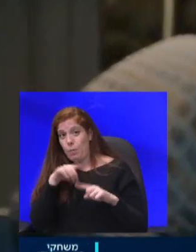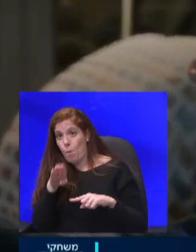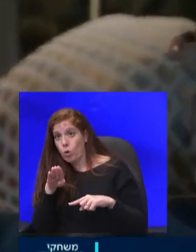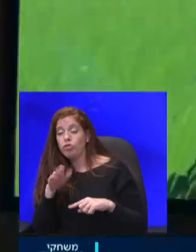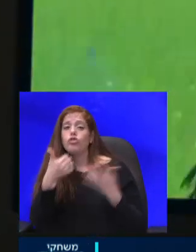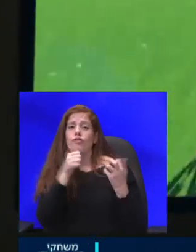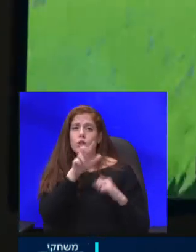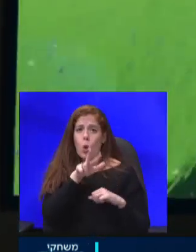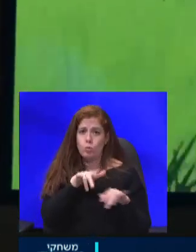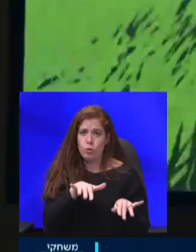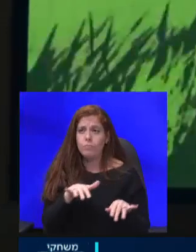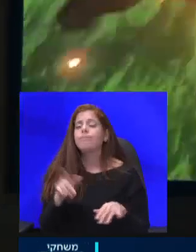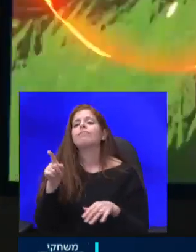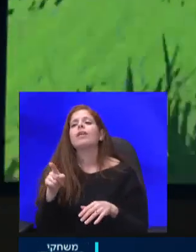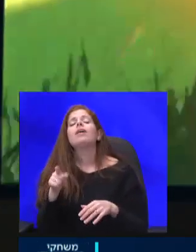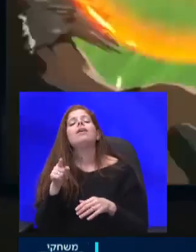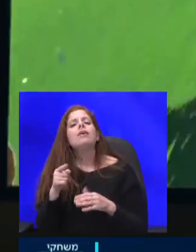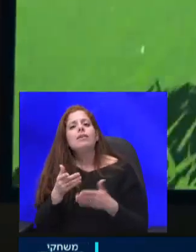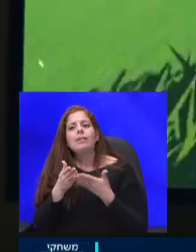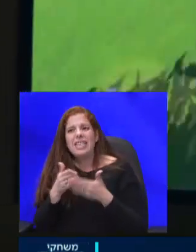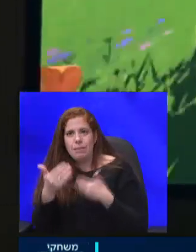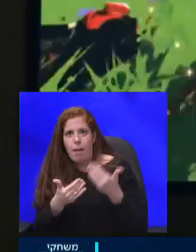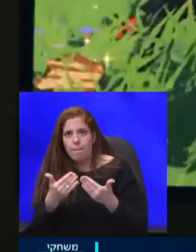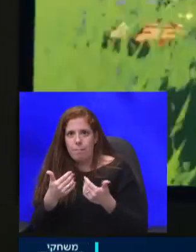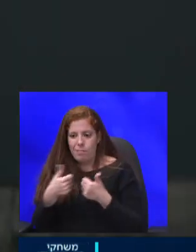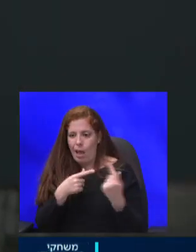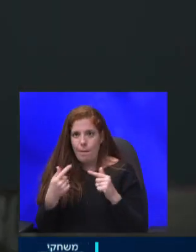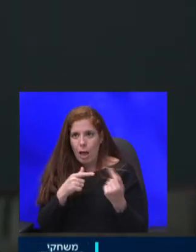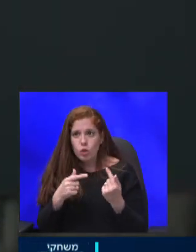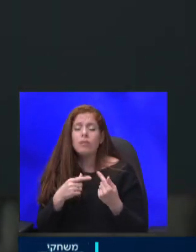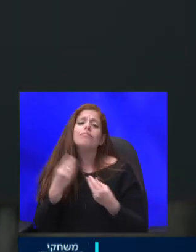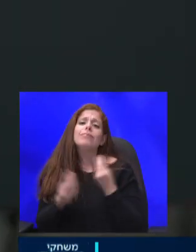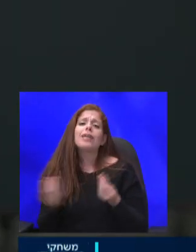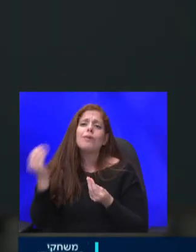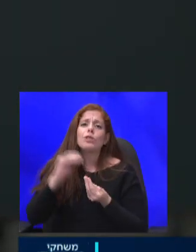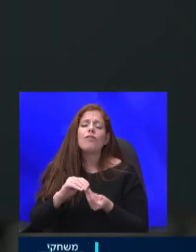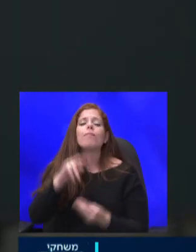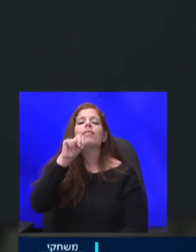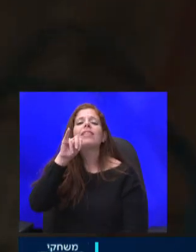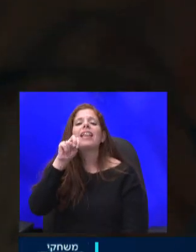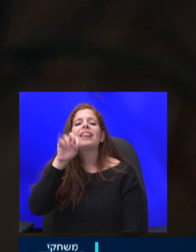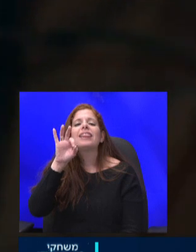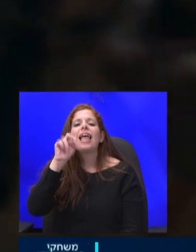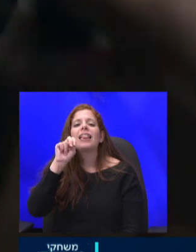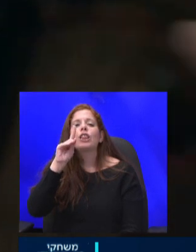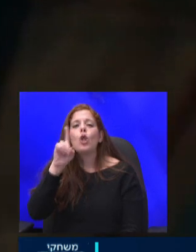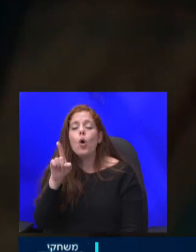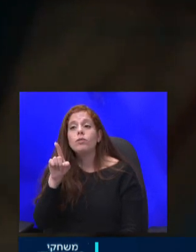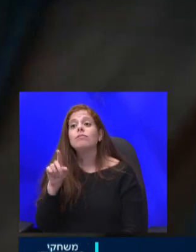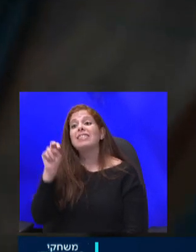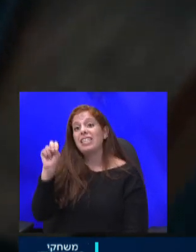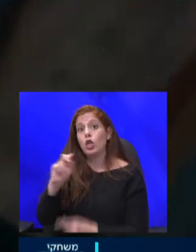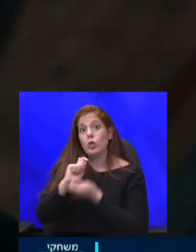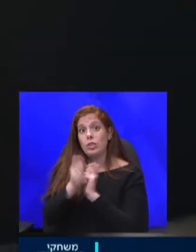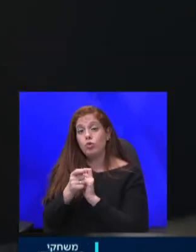לתוך המלחמה הזו בין סוני למייקרוסופט ענקית משחקים נוספת, נינטנדו. קונסולת המשחקים שלה, נינטנדו סוויץ' נמכרה ככל הנראה